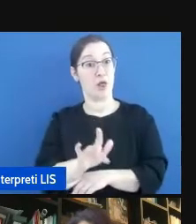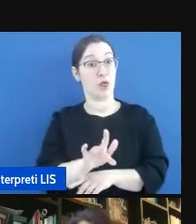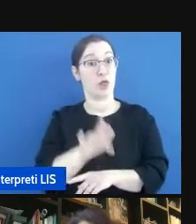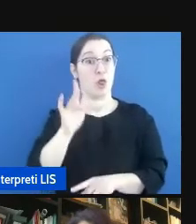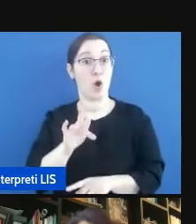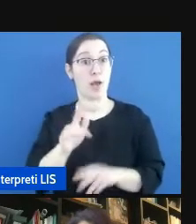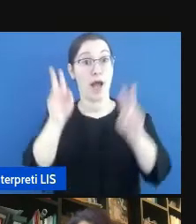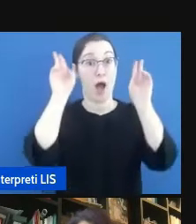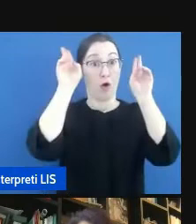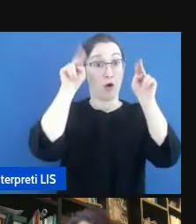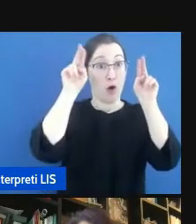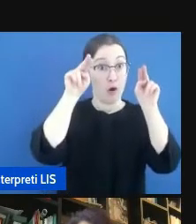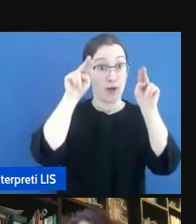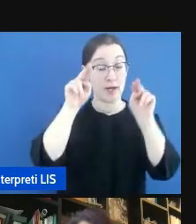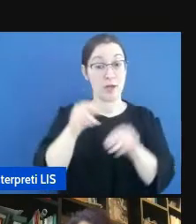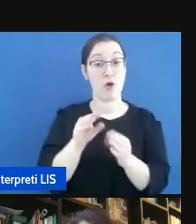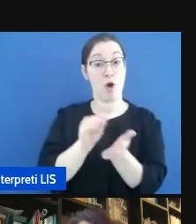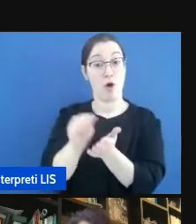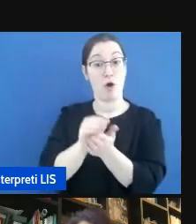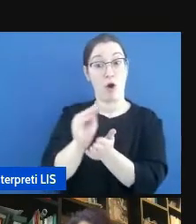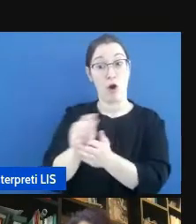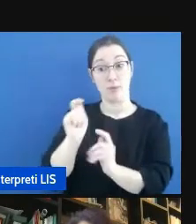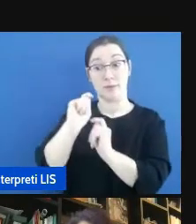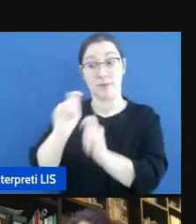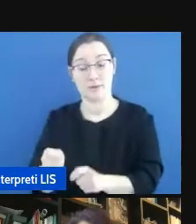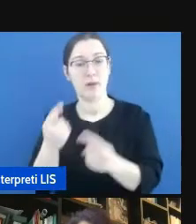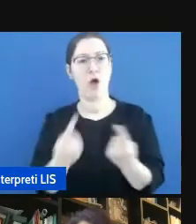coniglio che i topi colpiscono.